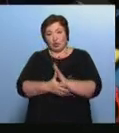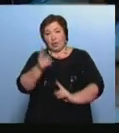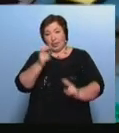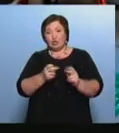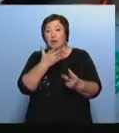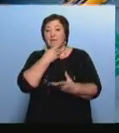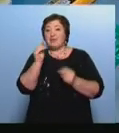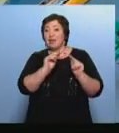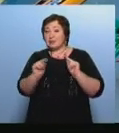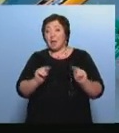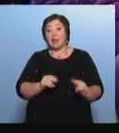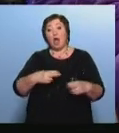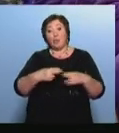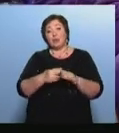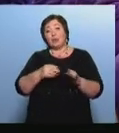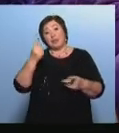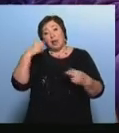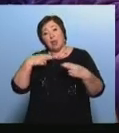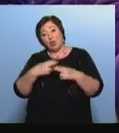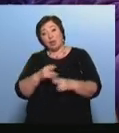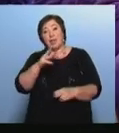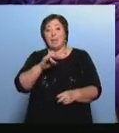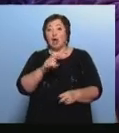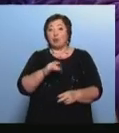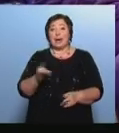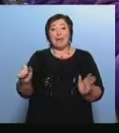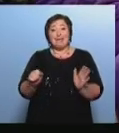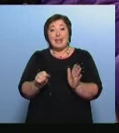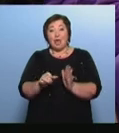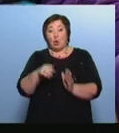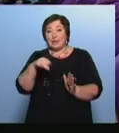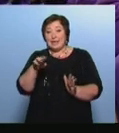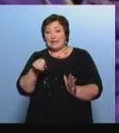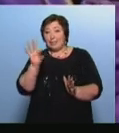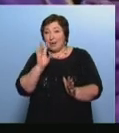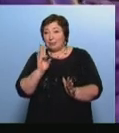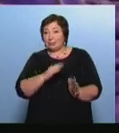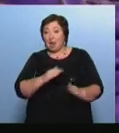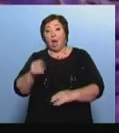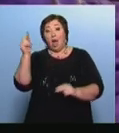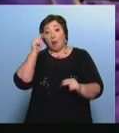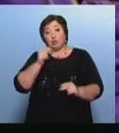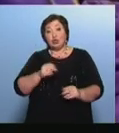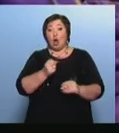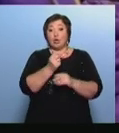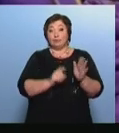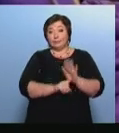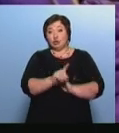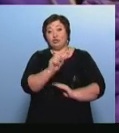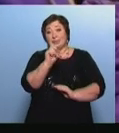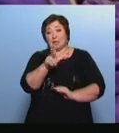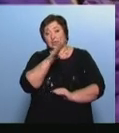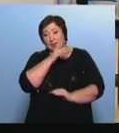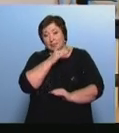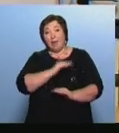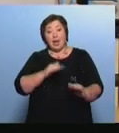дизайна, компьютерных технологий, мехатроники, нейродисциплин Обучаться в технопарке смогут школьники от 13 лет Вообще